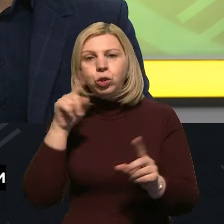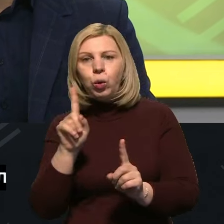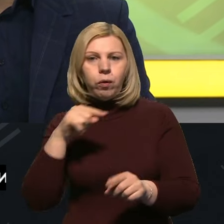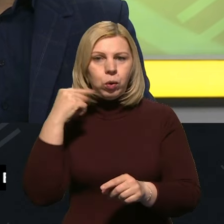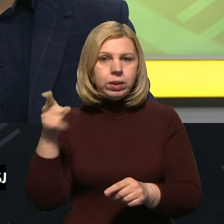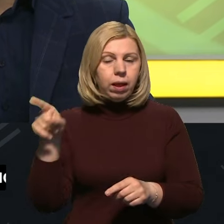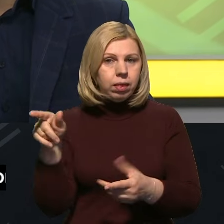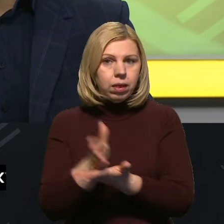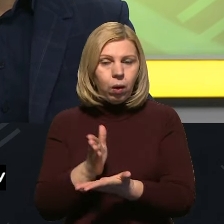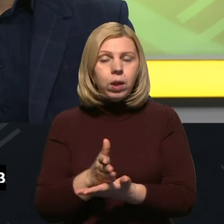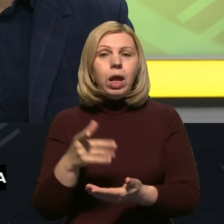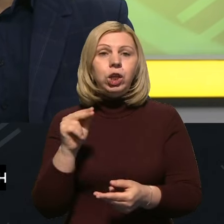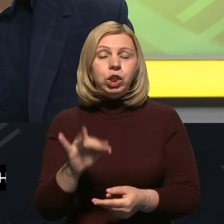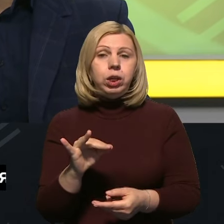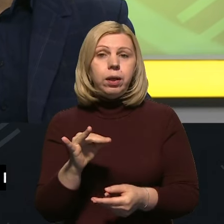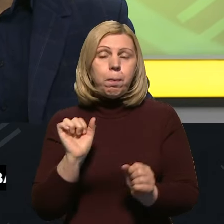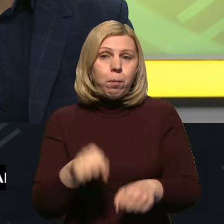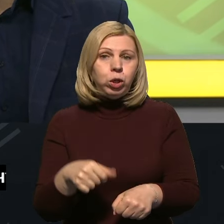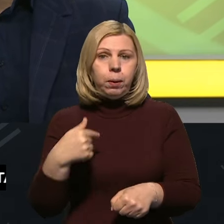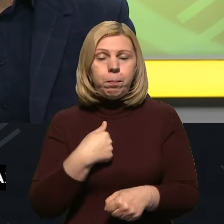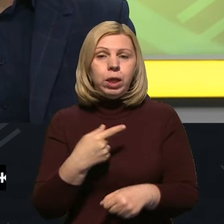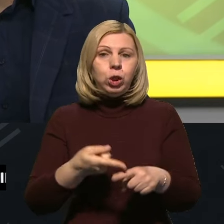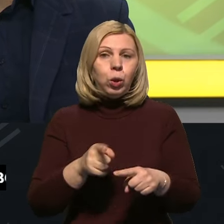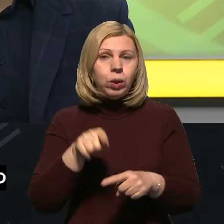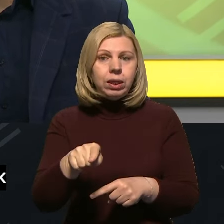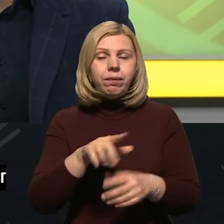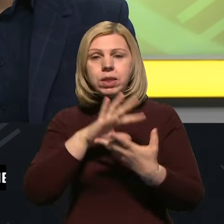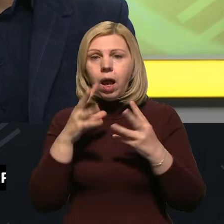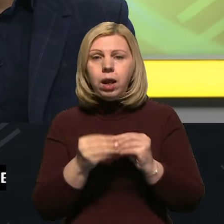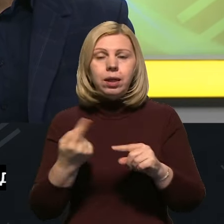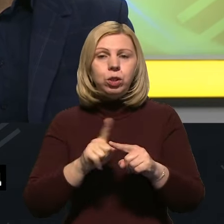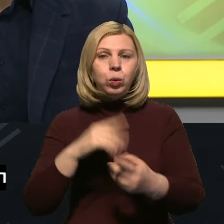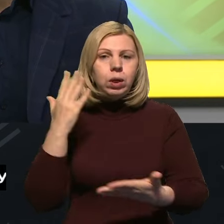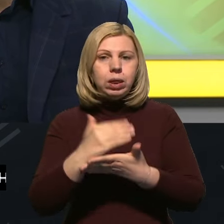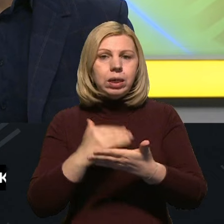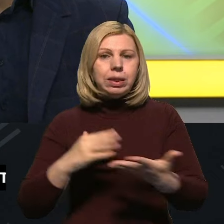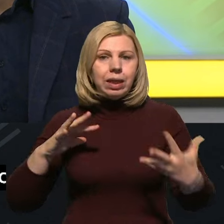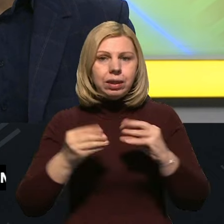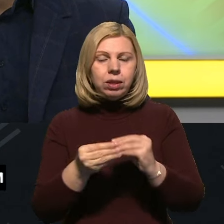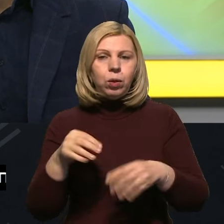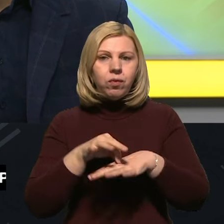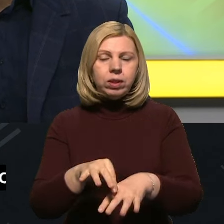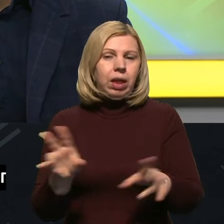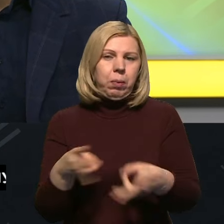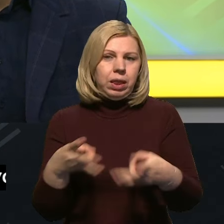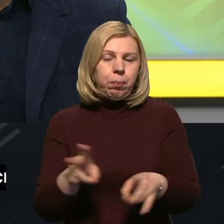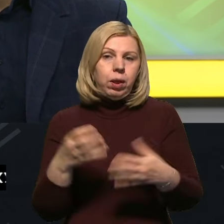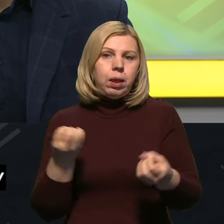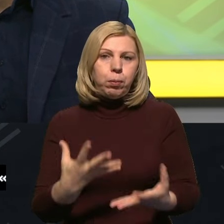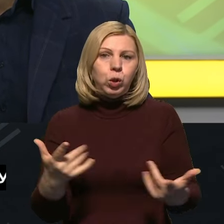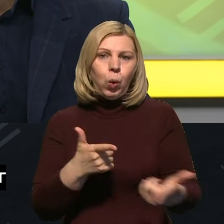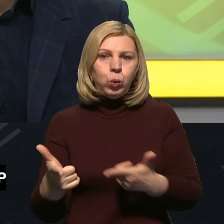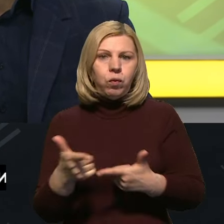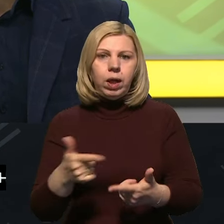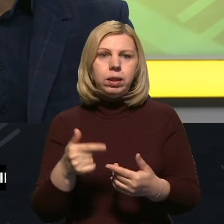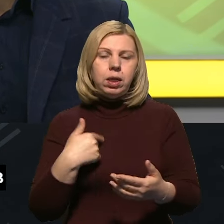Але чи можемо ми тоді взагалі цю статистику вести, чи їй просто не потрібно? І нам треба просто готуватися і